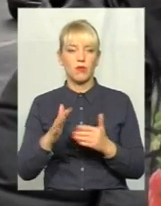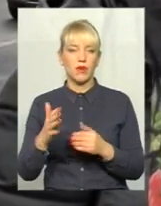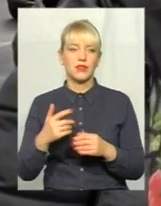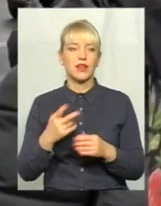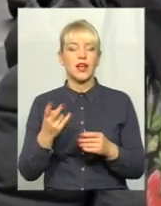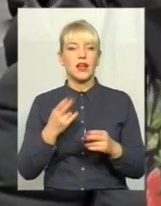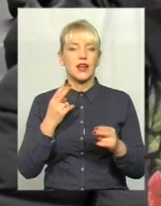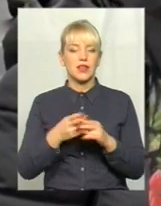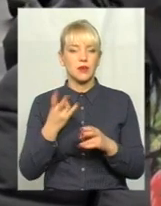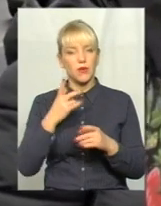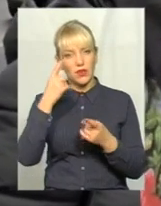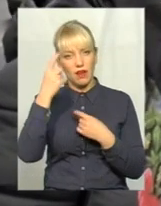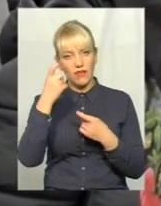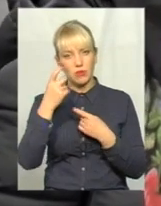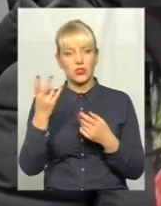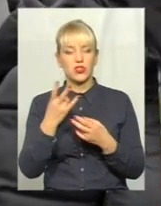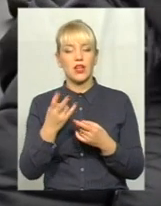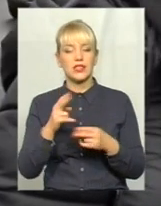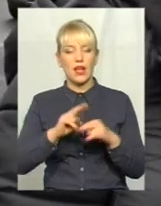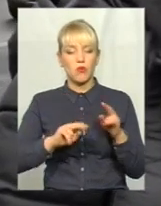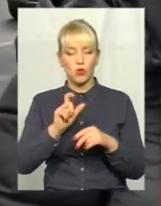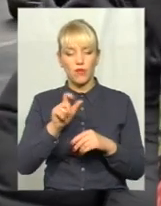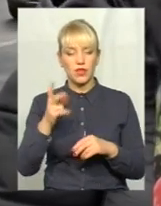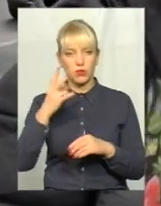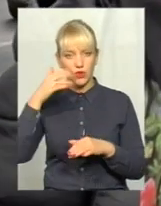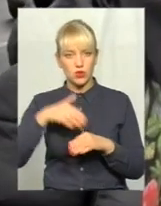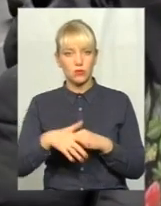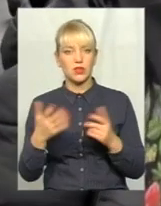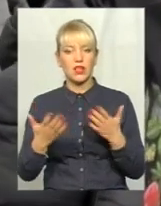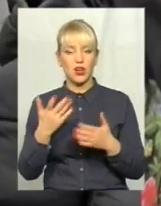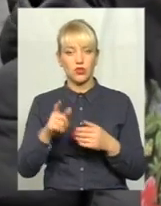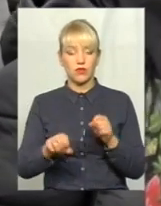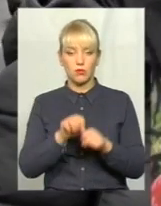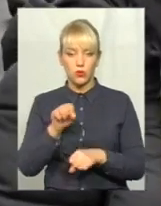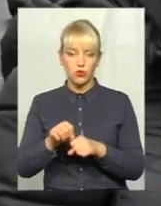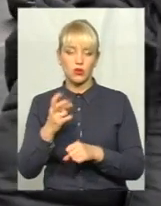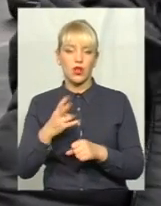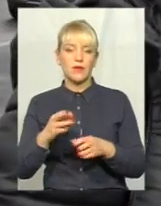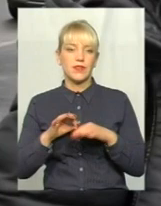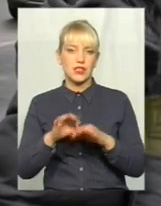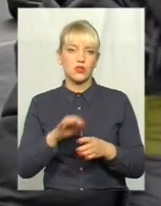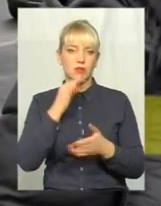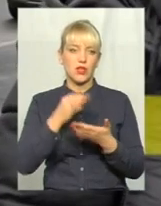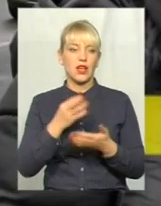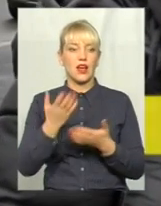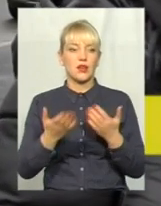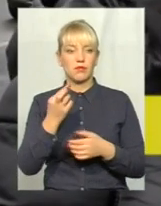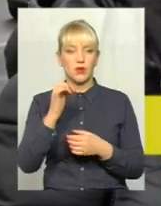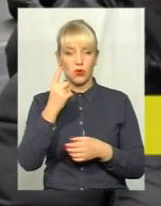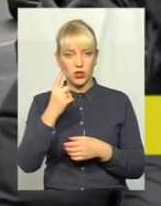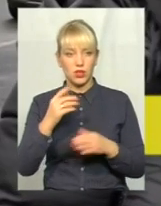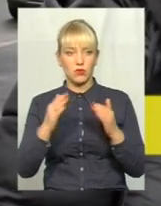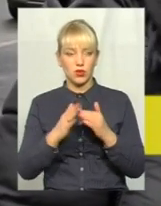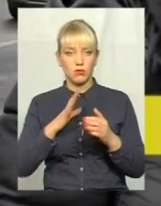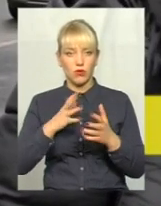випередження. Забудовники повинні розуміти, що якщо вони порушують, то вони несуть відповідальність. І коли би один будинок був розібраний до